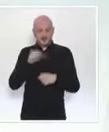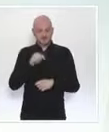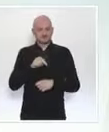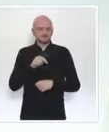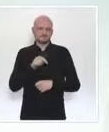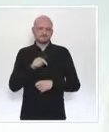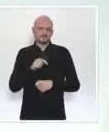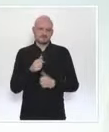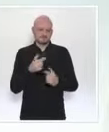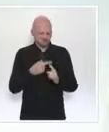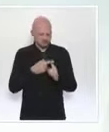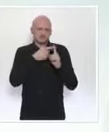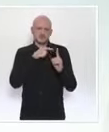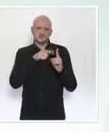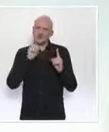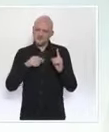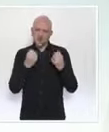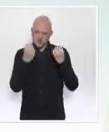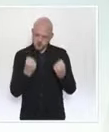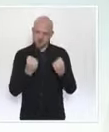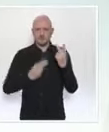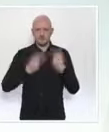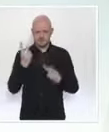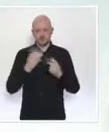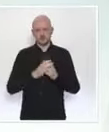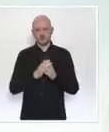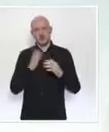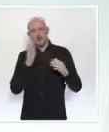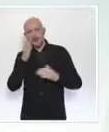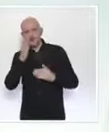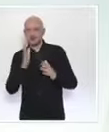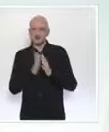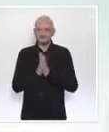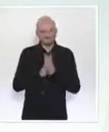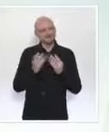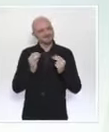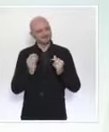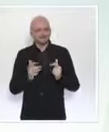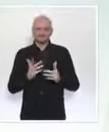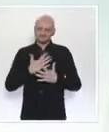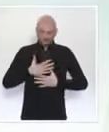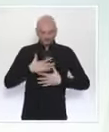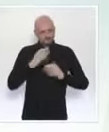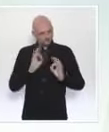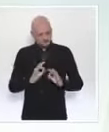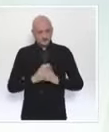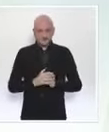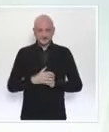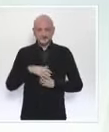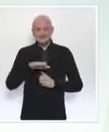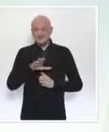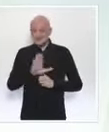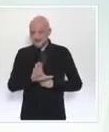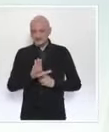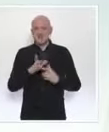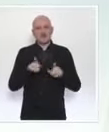permettent d'envisager l'avenir avec plus d'optimisme. Cet optimisme est renforcé par le lancement très prochain de